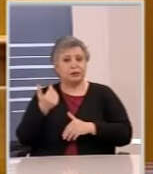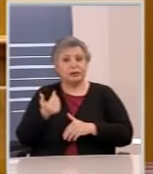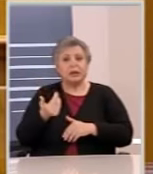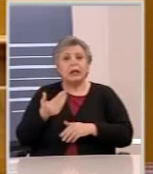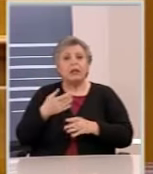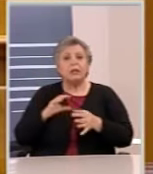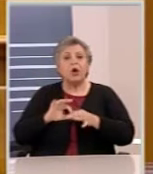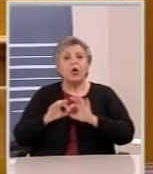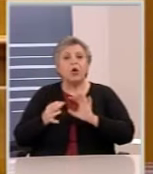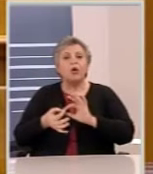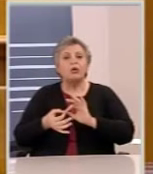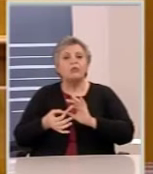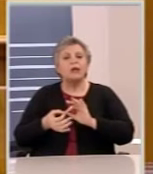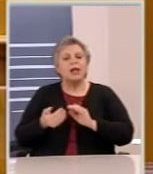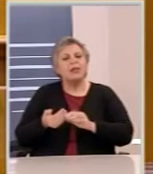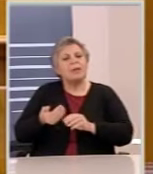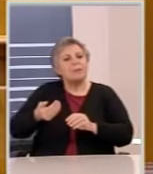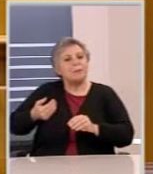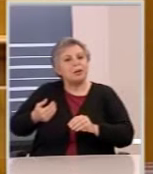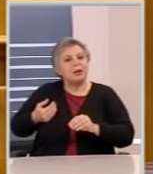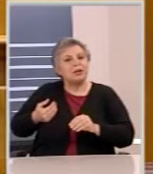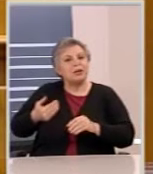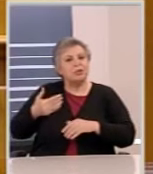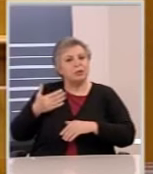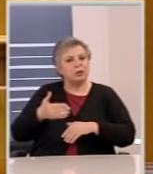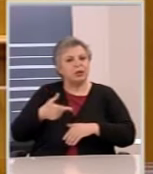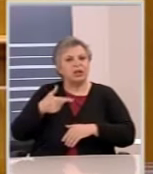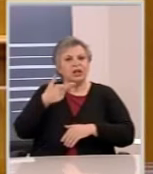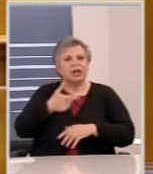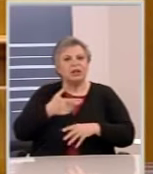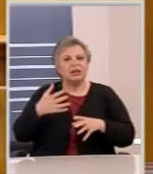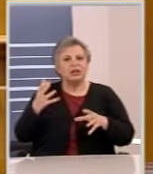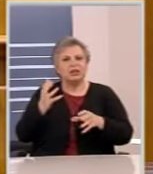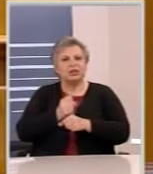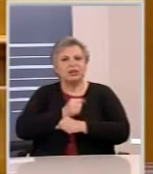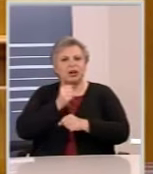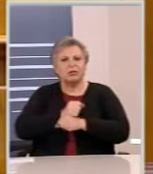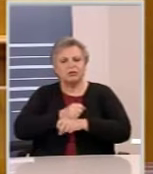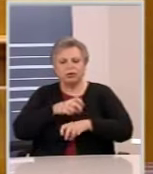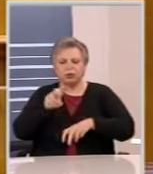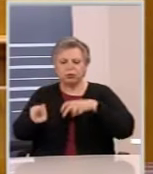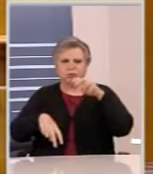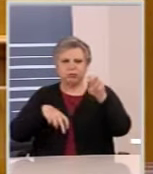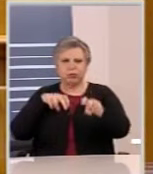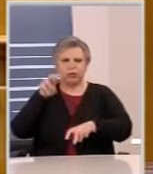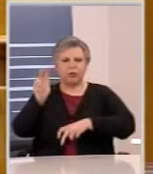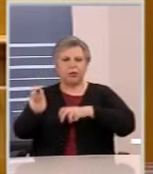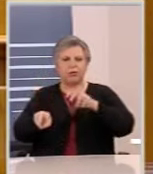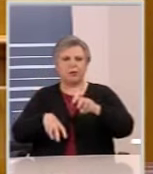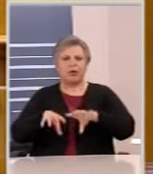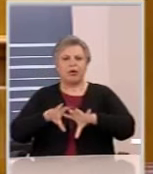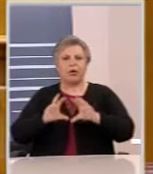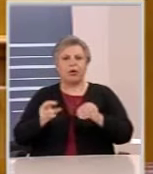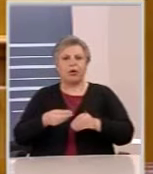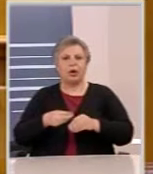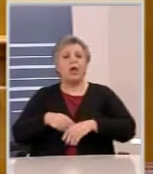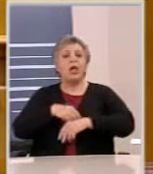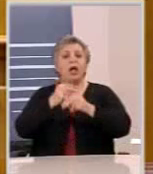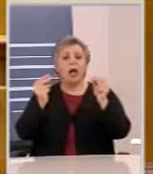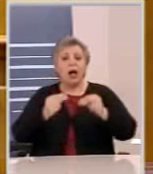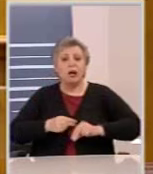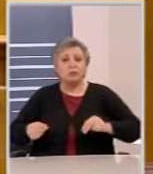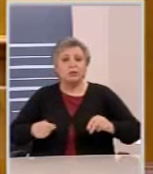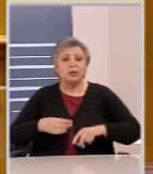καταφέρατε και λαιλατίσατε όσες δυνατότητες είχε αυτός ο τόπος και χρεοκοπήσατε τον τόπο.